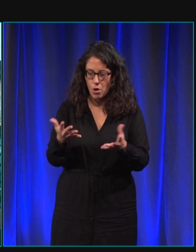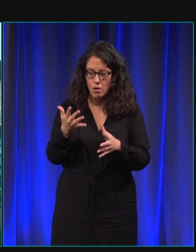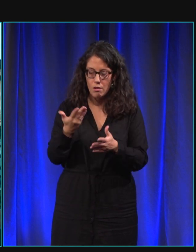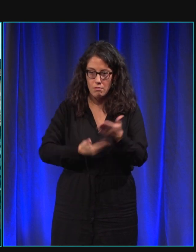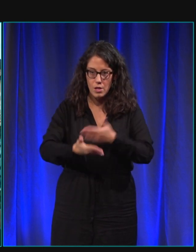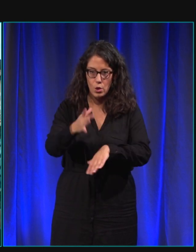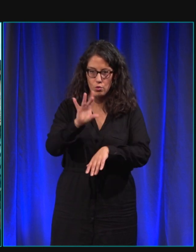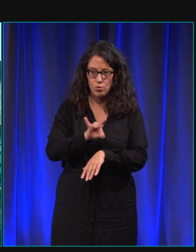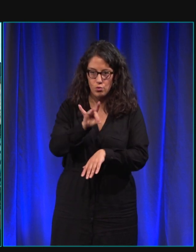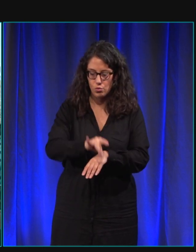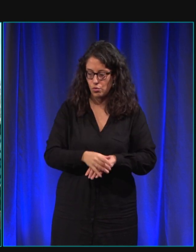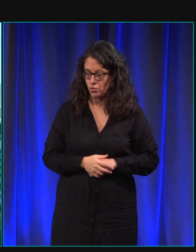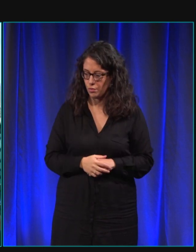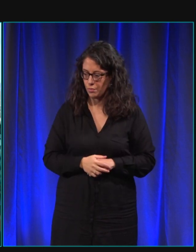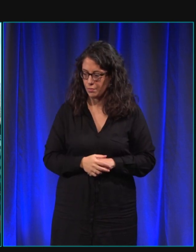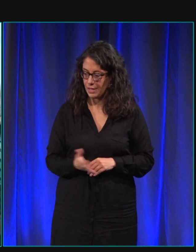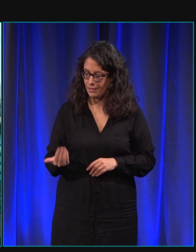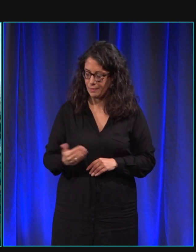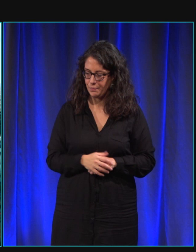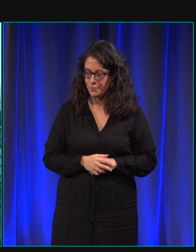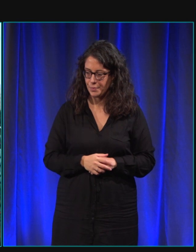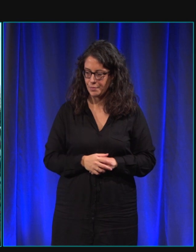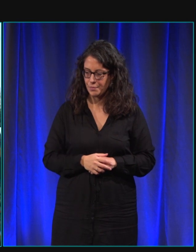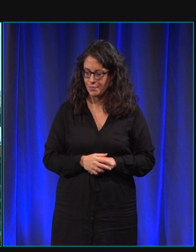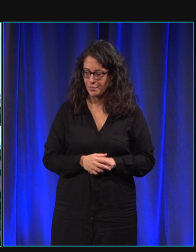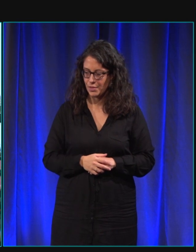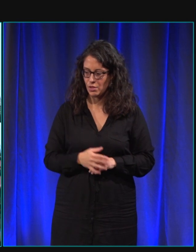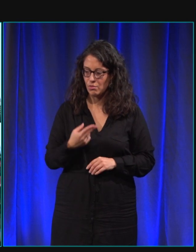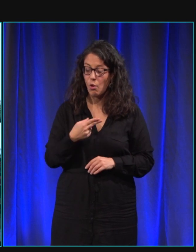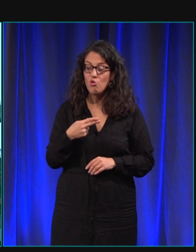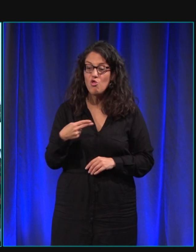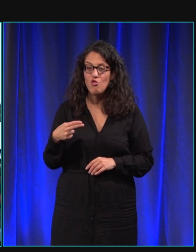Neuville ? Nounou ? Viens. Bon, son surnom, c'est Nounou.